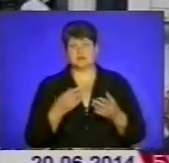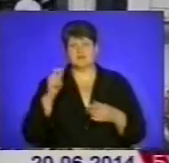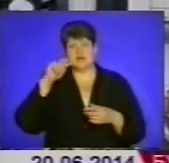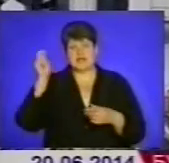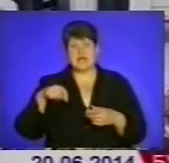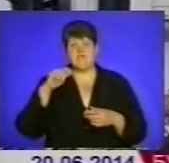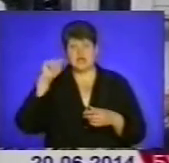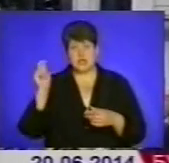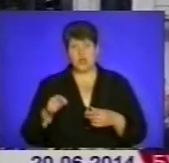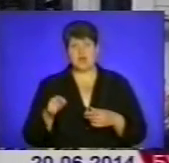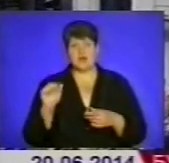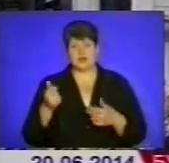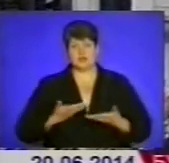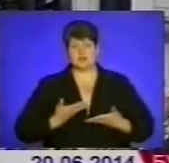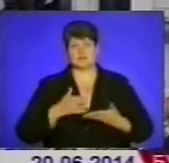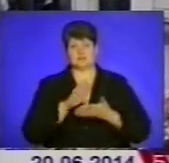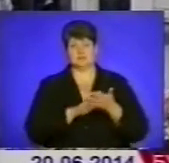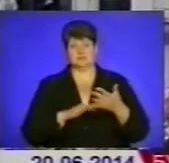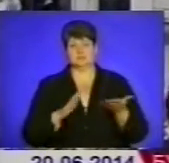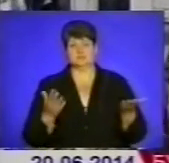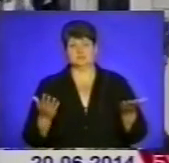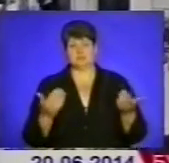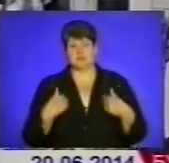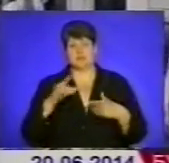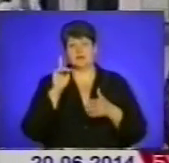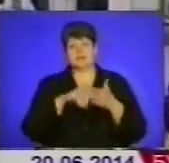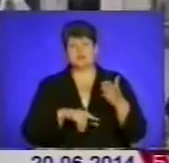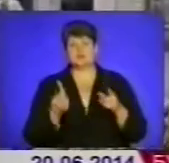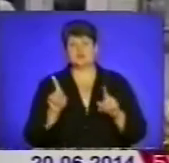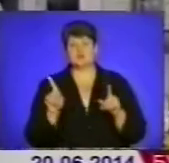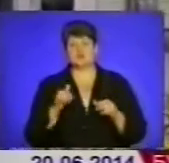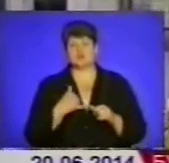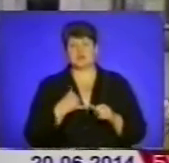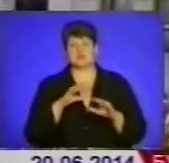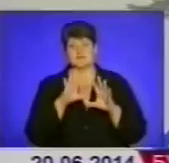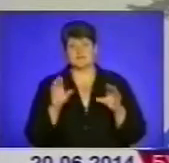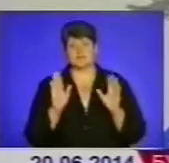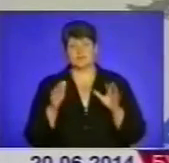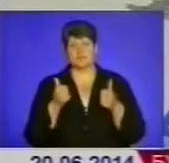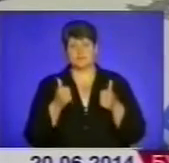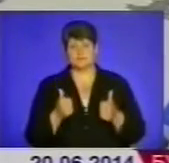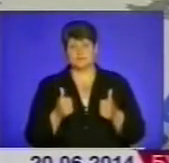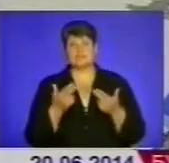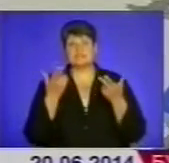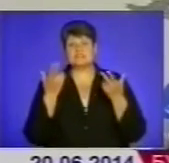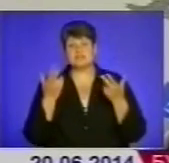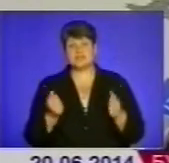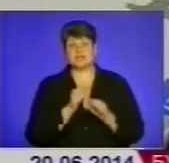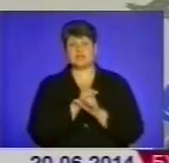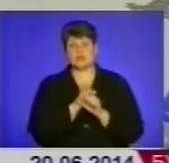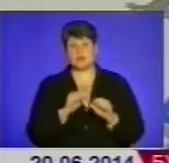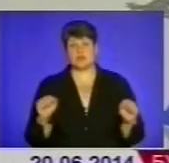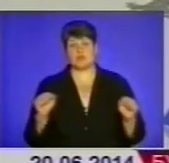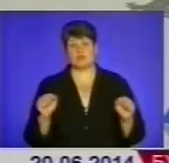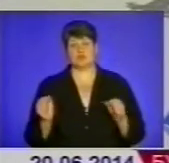війною, але життя, що продовжується. Я сподіваюся, що в нас повинно все бути добре. Ну, та звичайно, не можемо